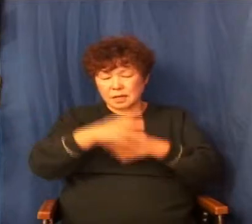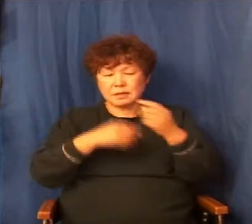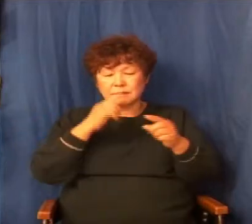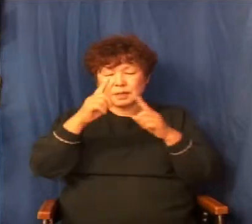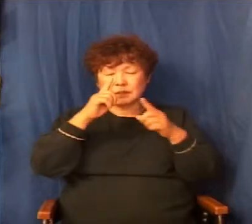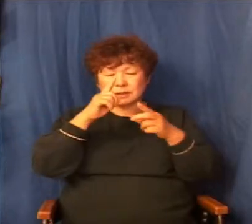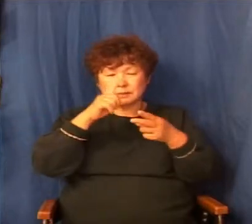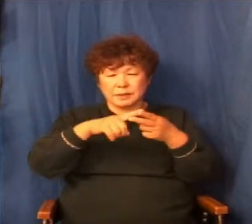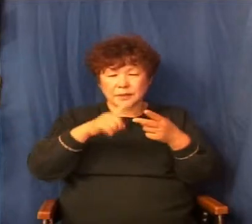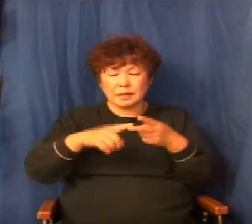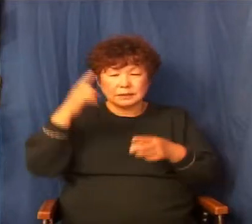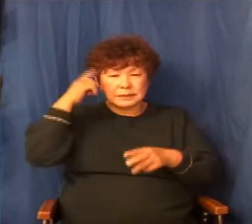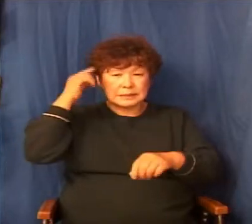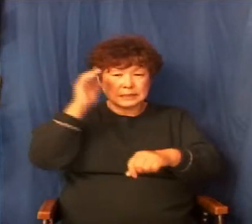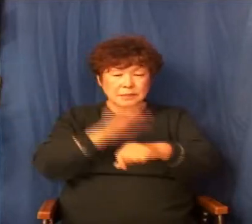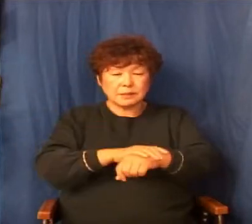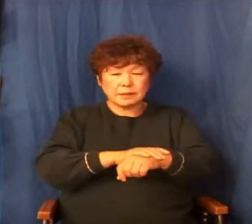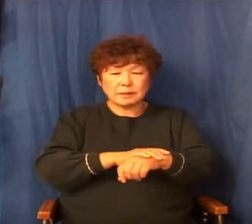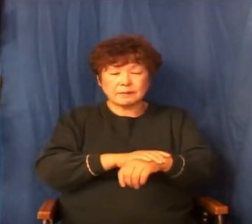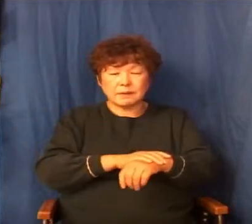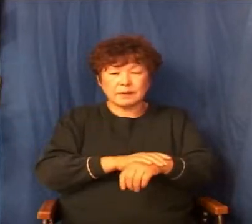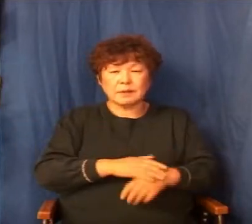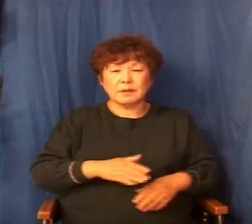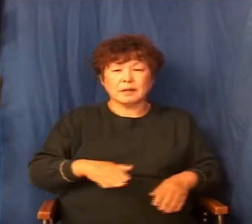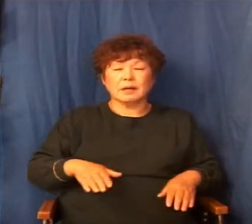판별력과 기준을 허락해 주옵소서